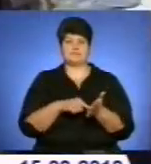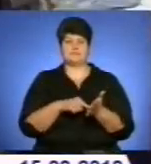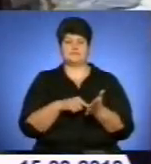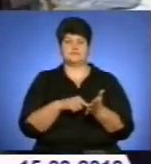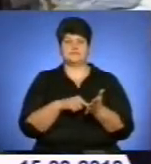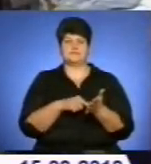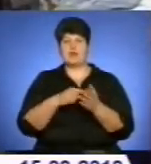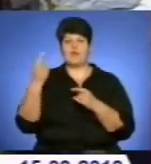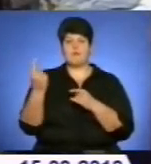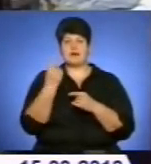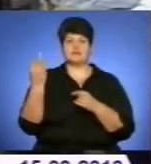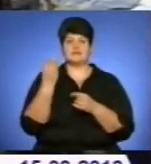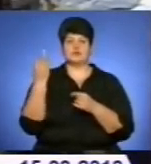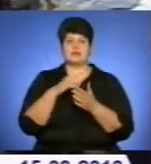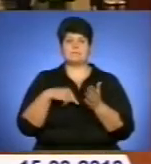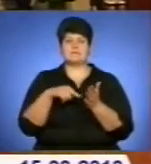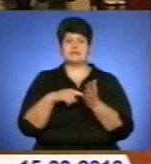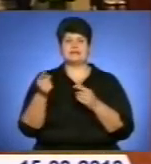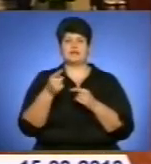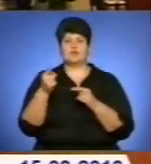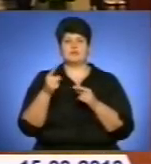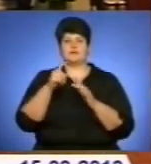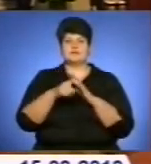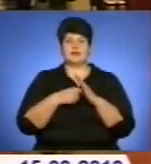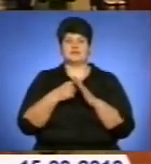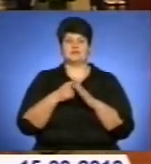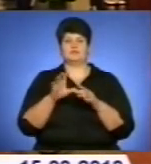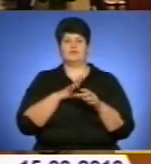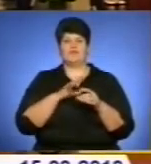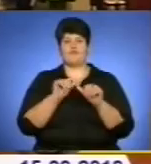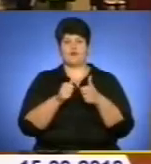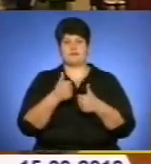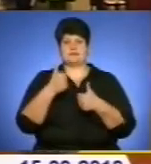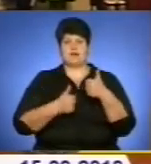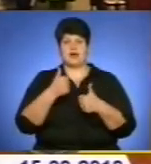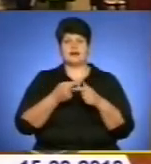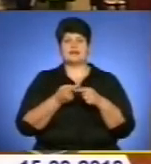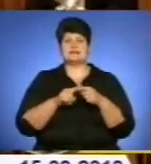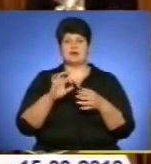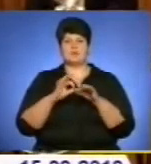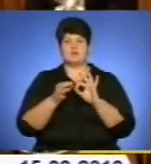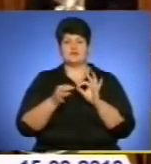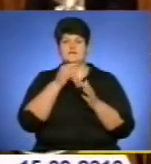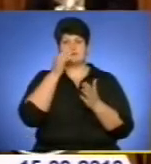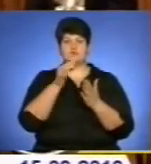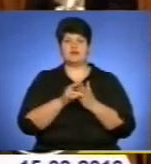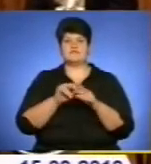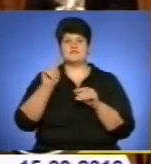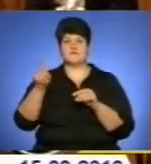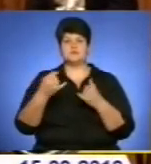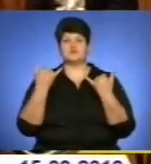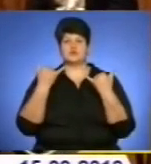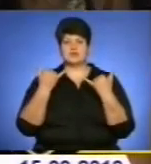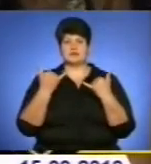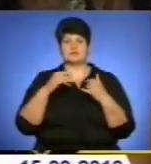школі номер 26 відбувся фінал Тернополезнавчої олімпіади, в якій взяли участь 10 найкращих знавців історії та